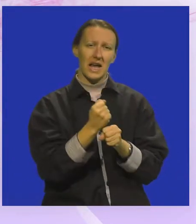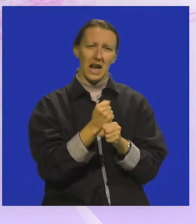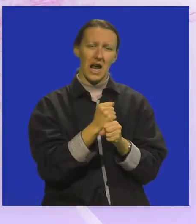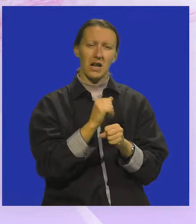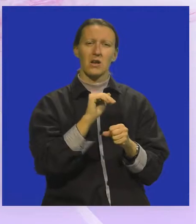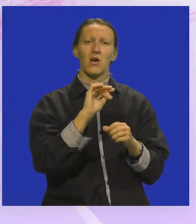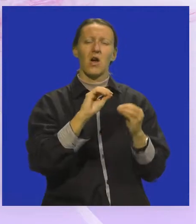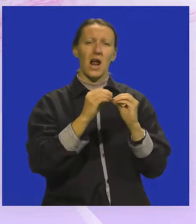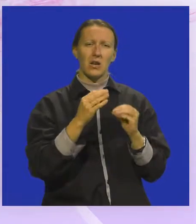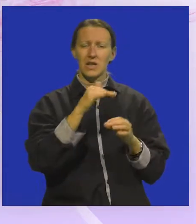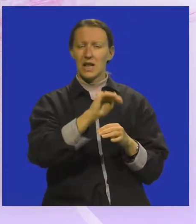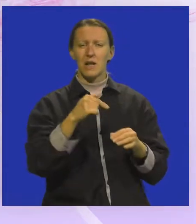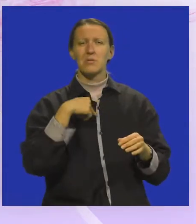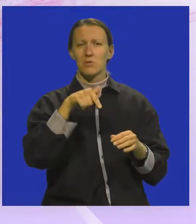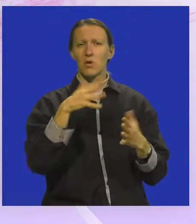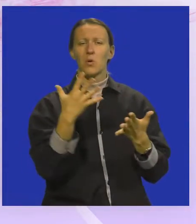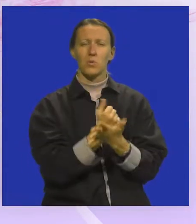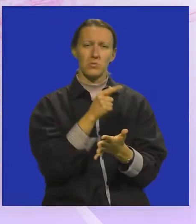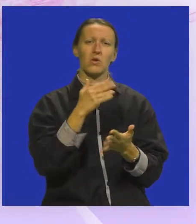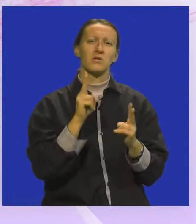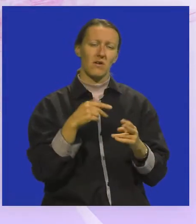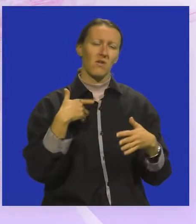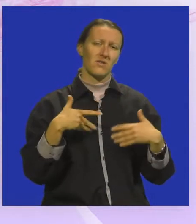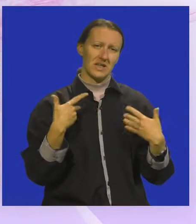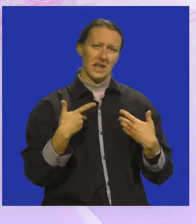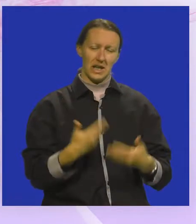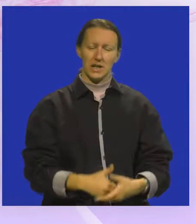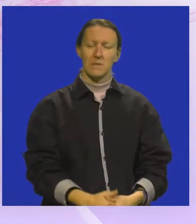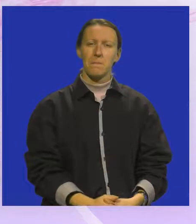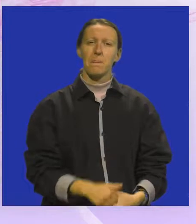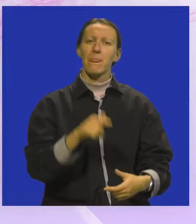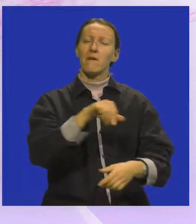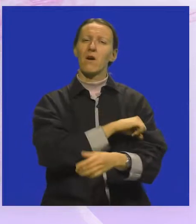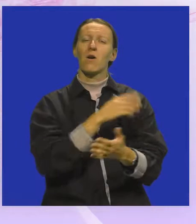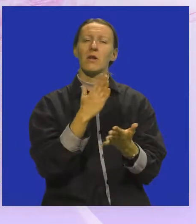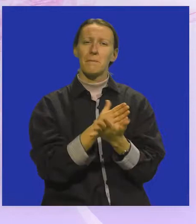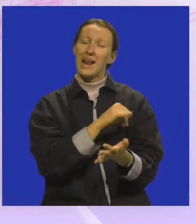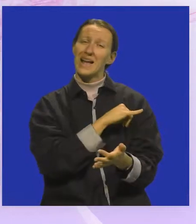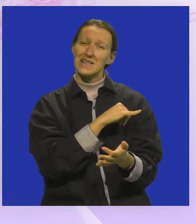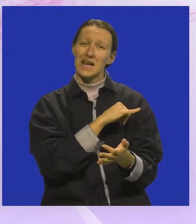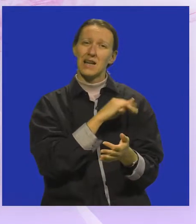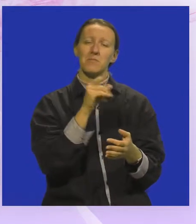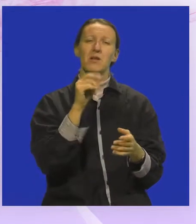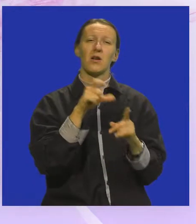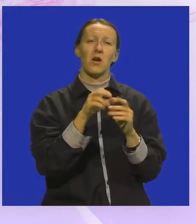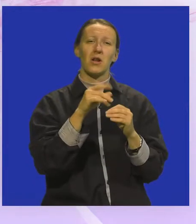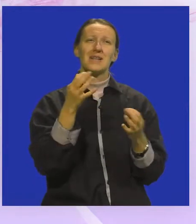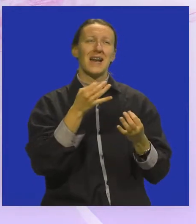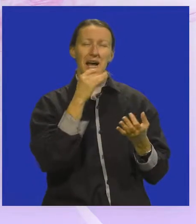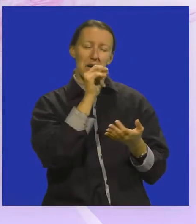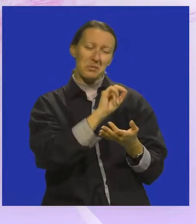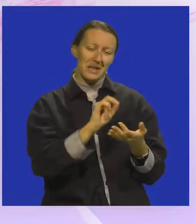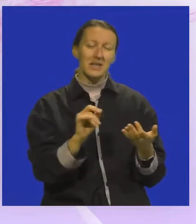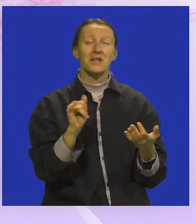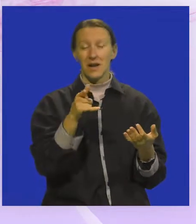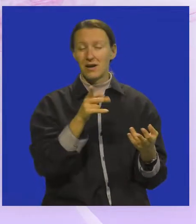online, radio oni se za djecu, a mi smo u tome uspjeli, to na zaista veseli. Ova godina bi sigurno bila zanimljiva i Rodariju za neku priču.